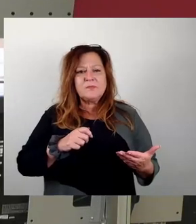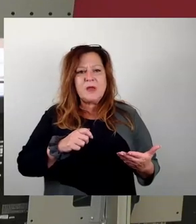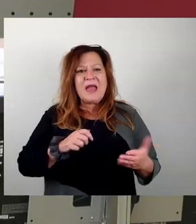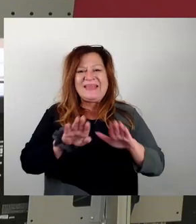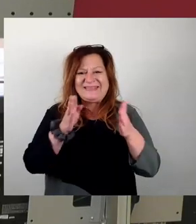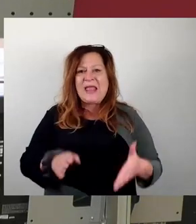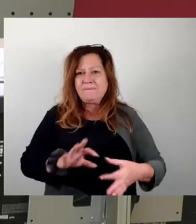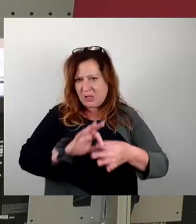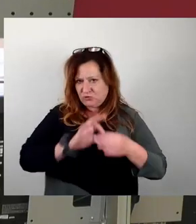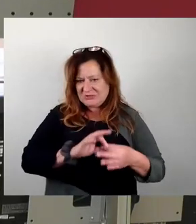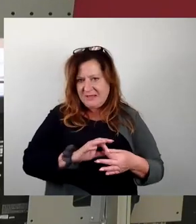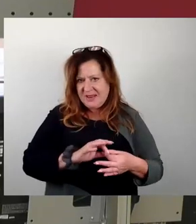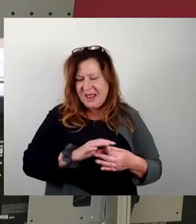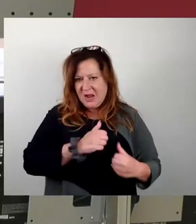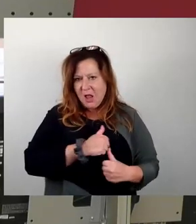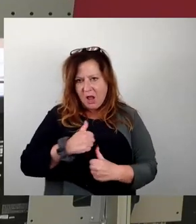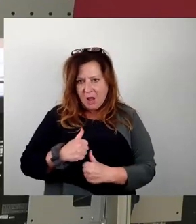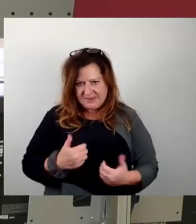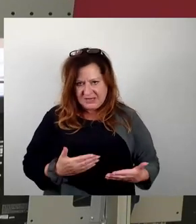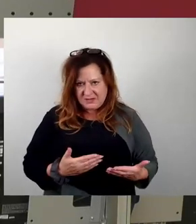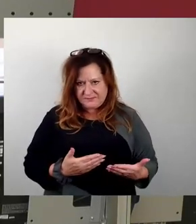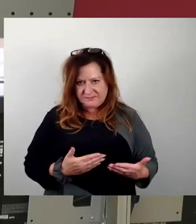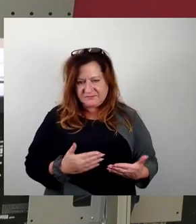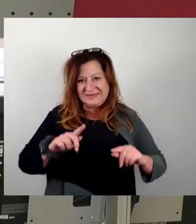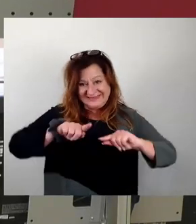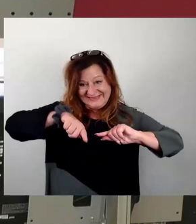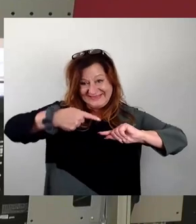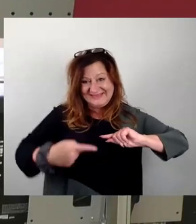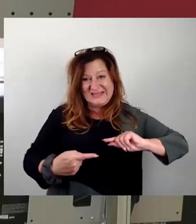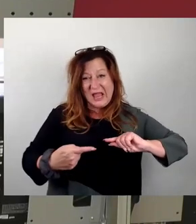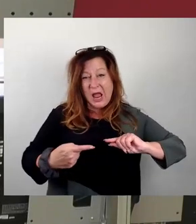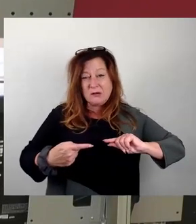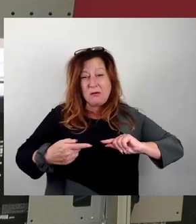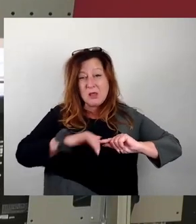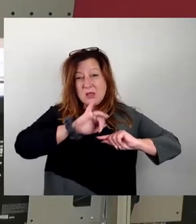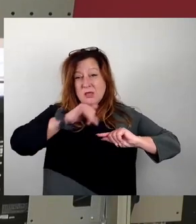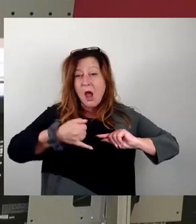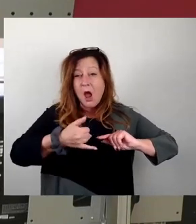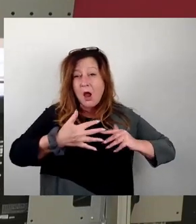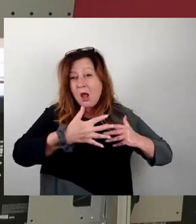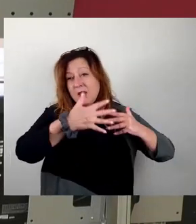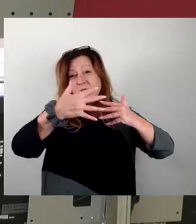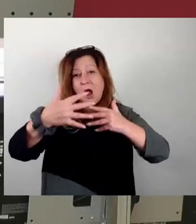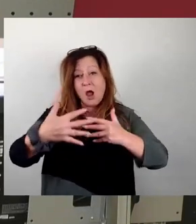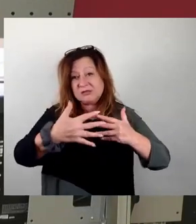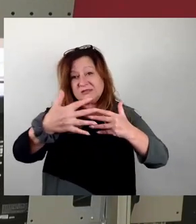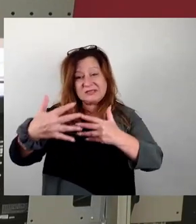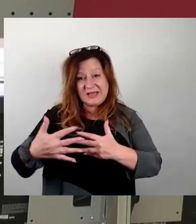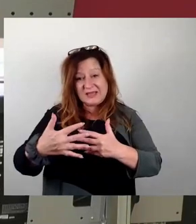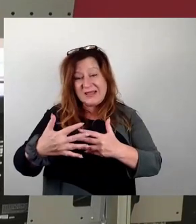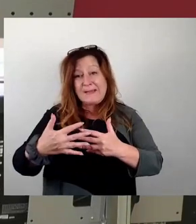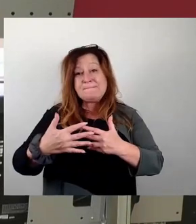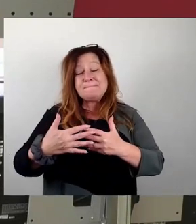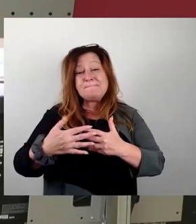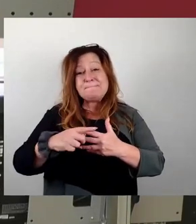es hat dann über die Jahre, Jahrzehnte bis zur Gegenwart